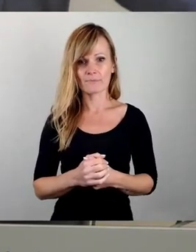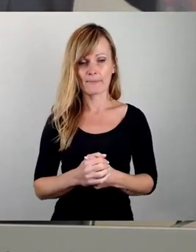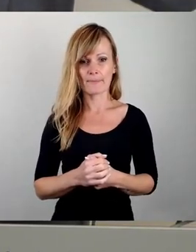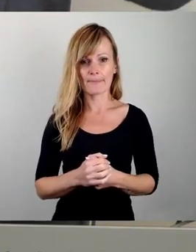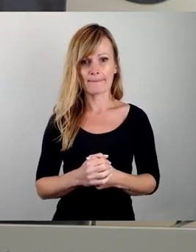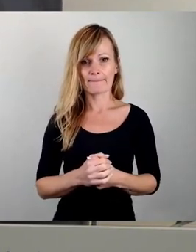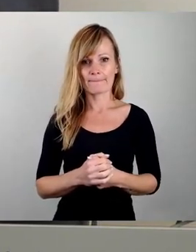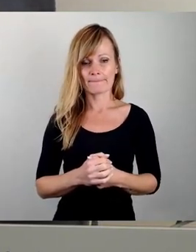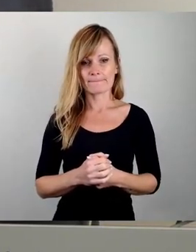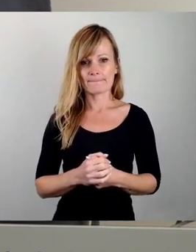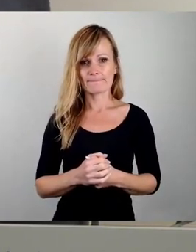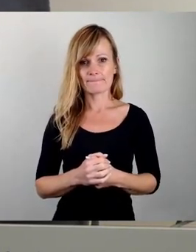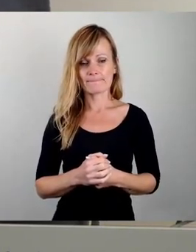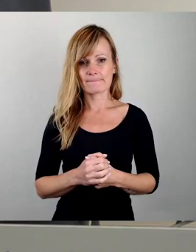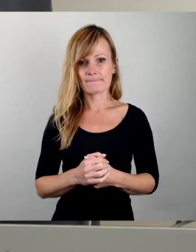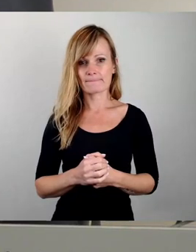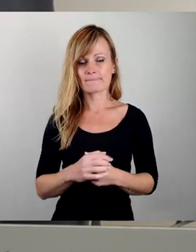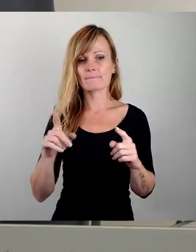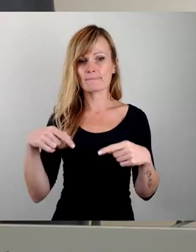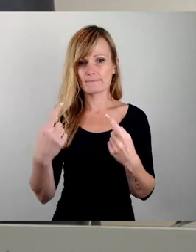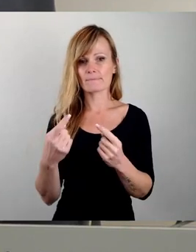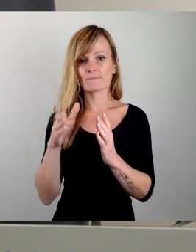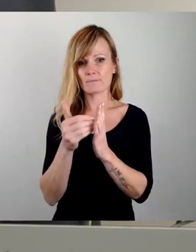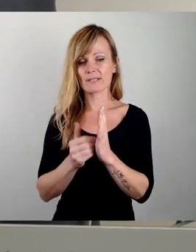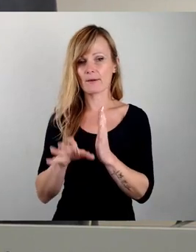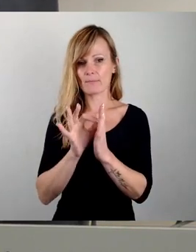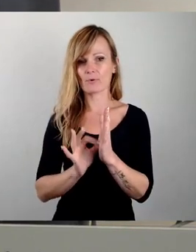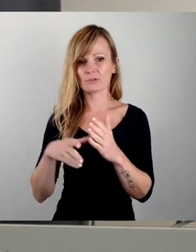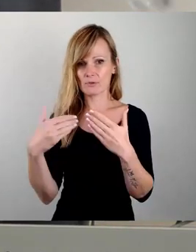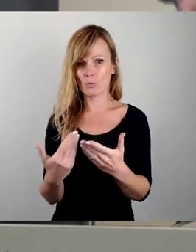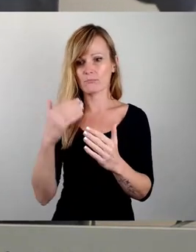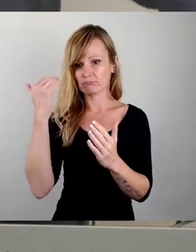Und würden dann die weiteren Punkte so behandeln können.